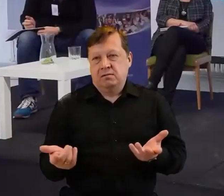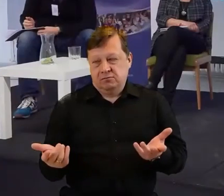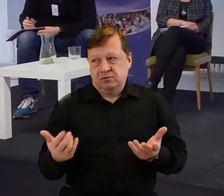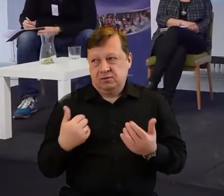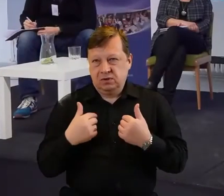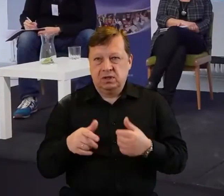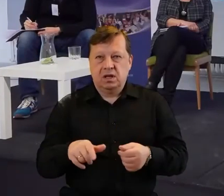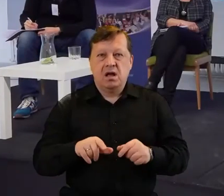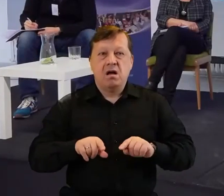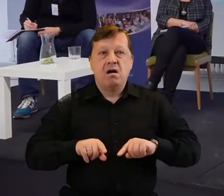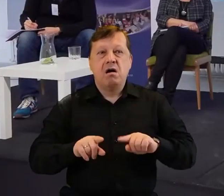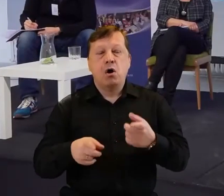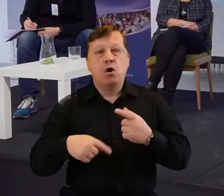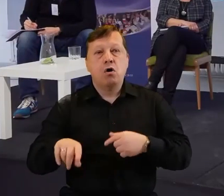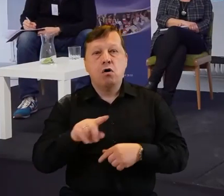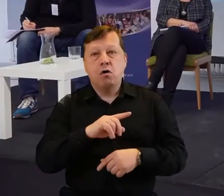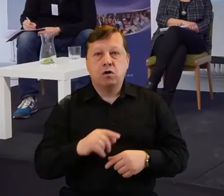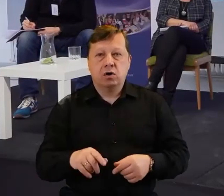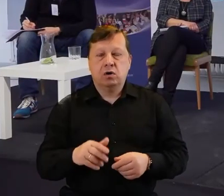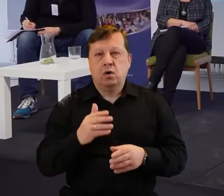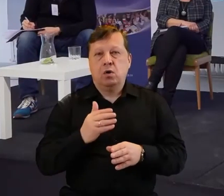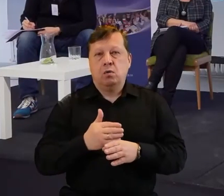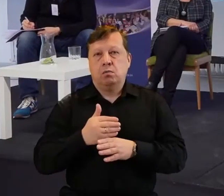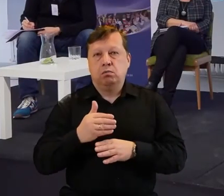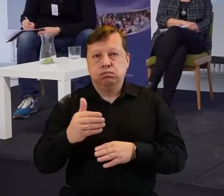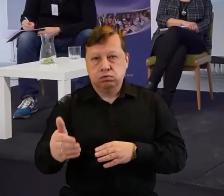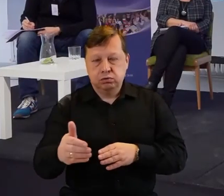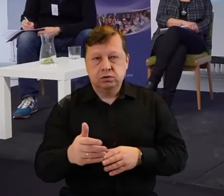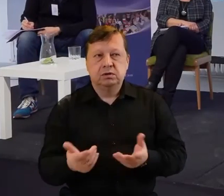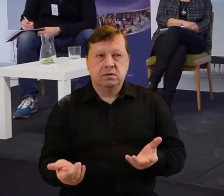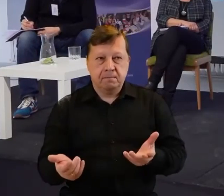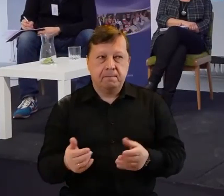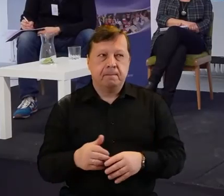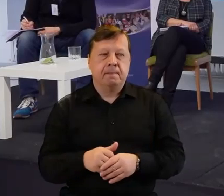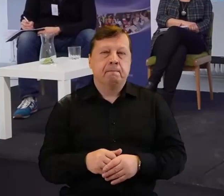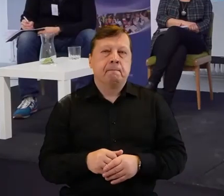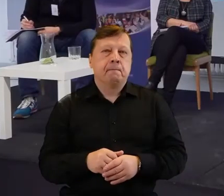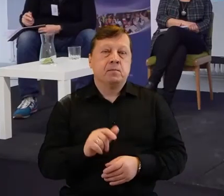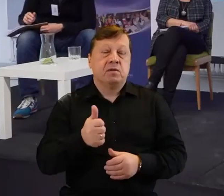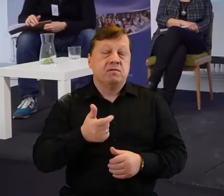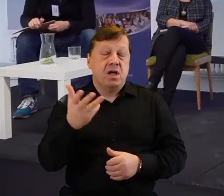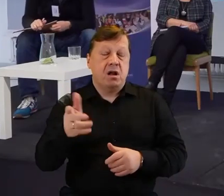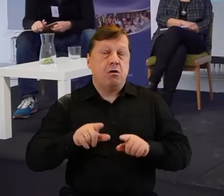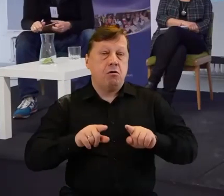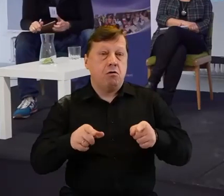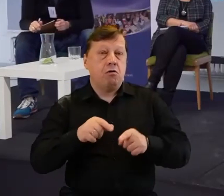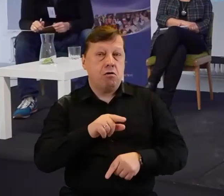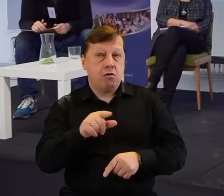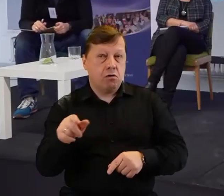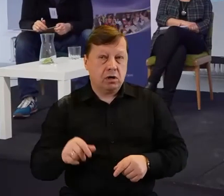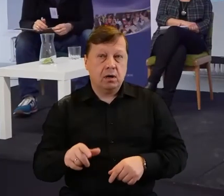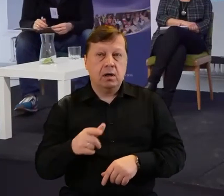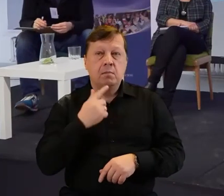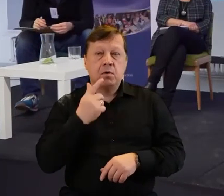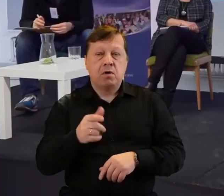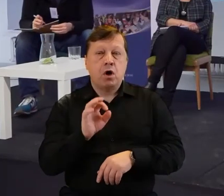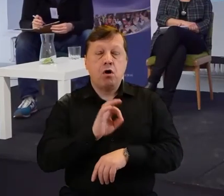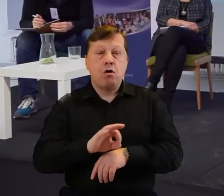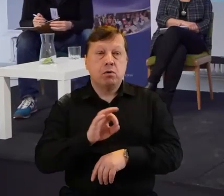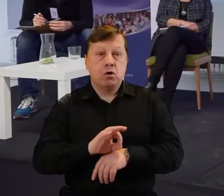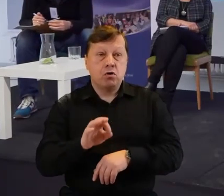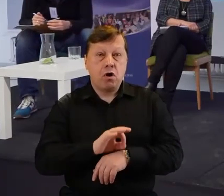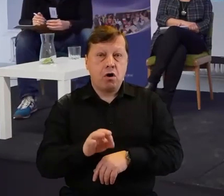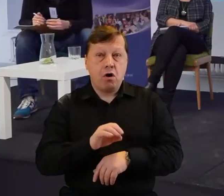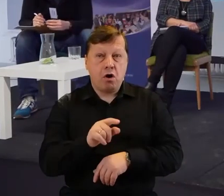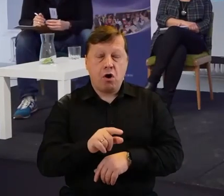A w organizacjach to jeszcze później docierało. tak naprawdę większość organizacji nigdy na projektach się nie